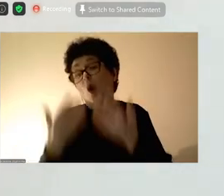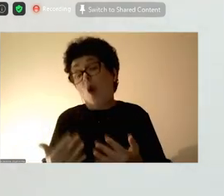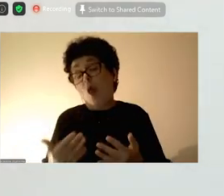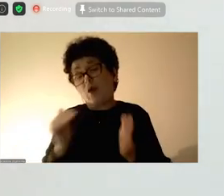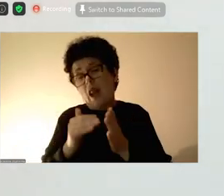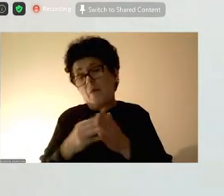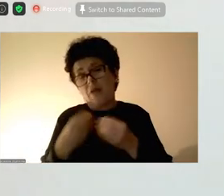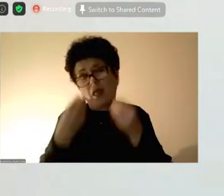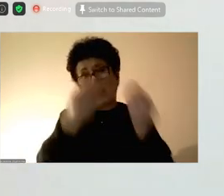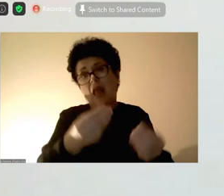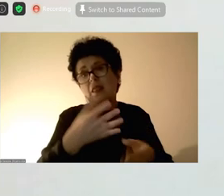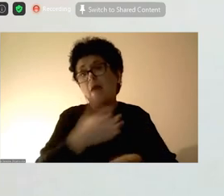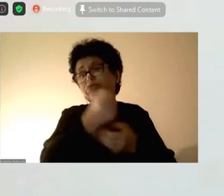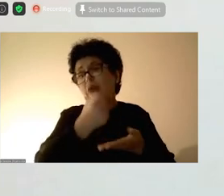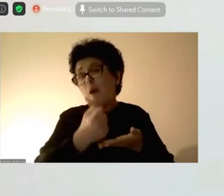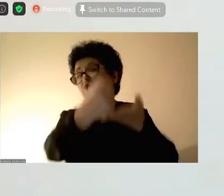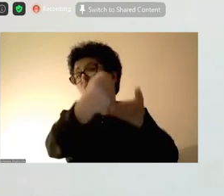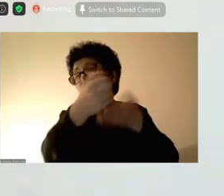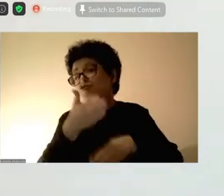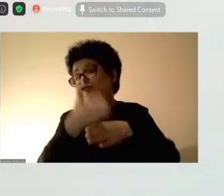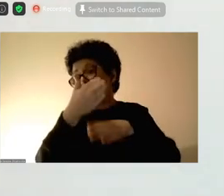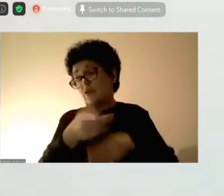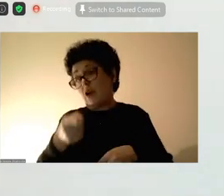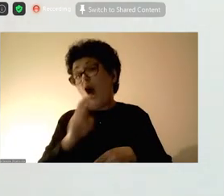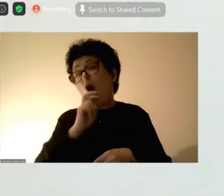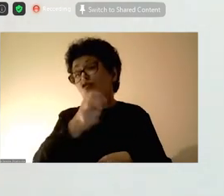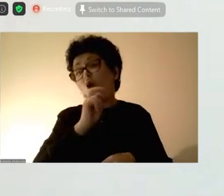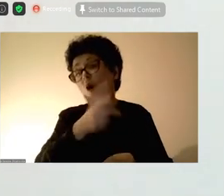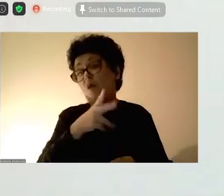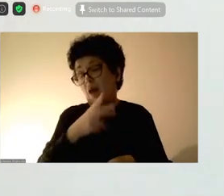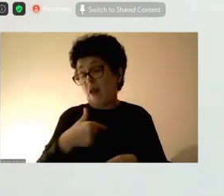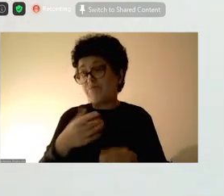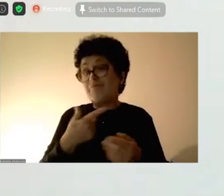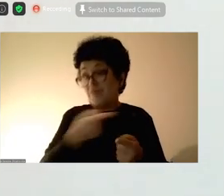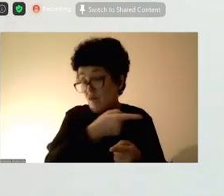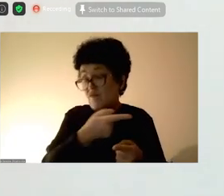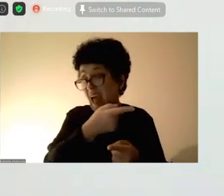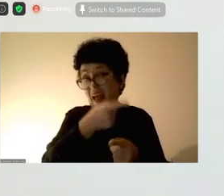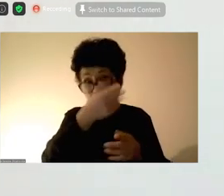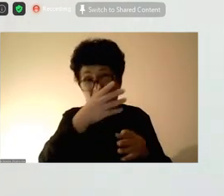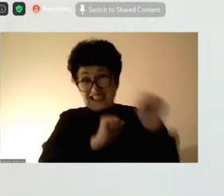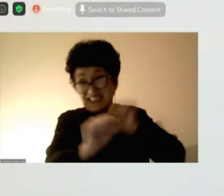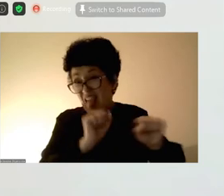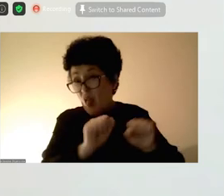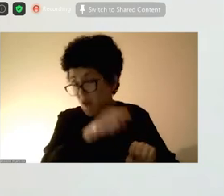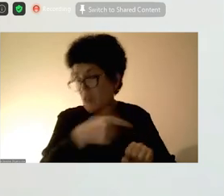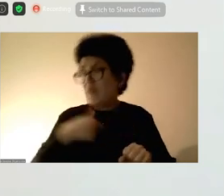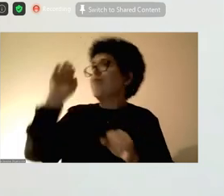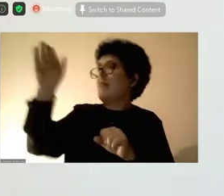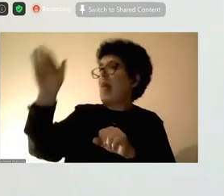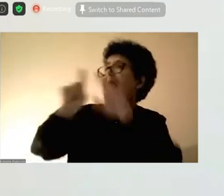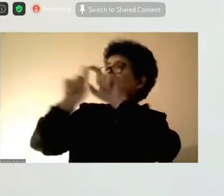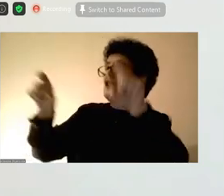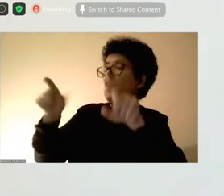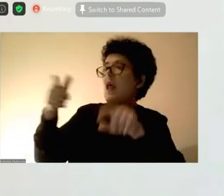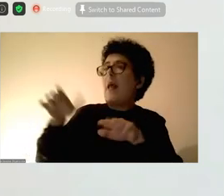треба помош и одговор, ние го адрасирафме по намокаде што треба. Тоа беа институцијата, тоа